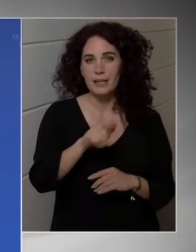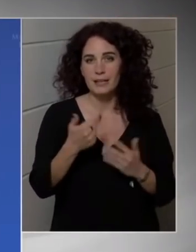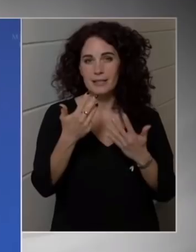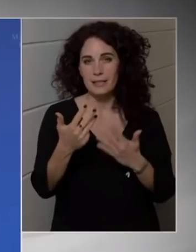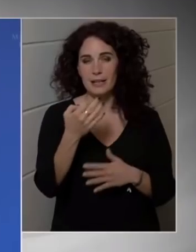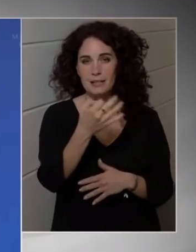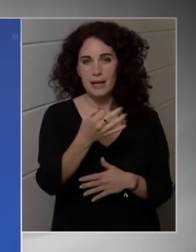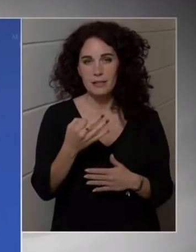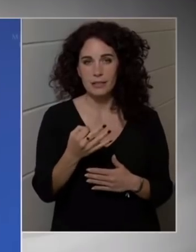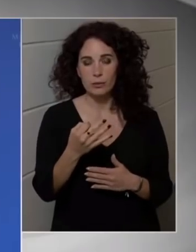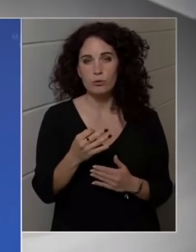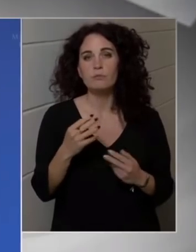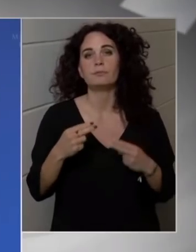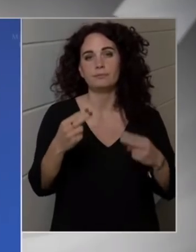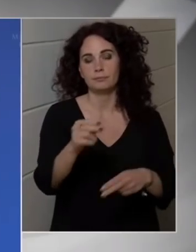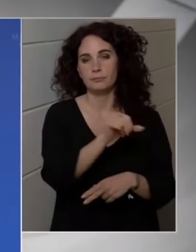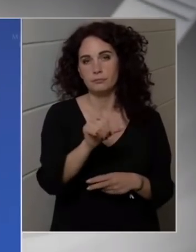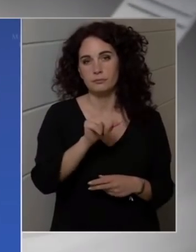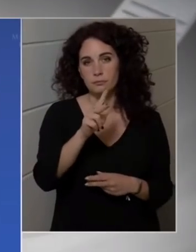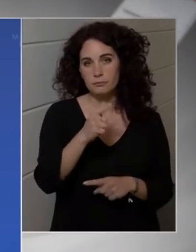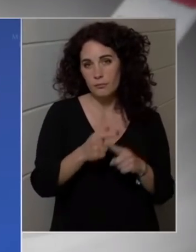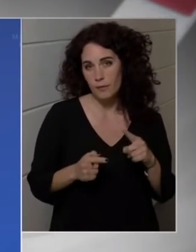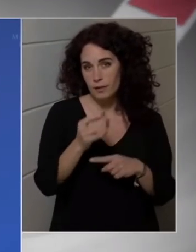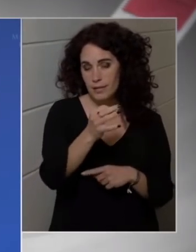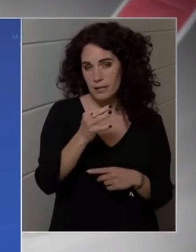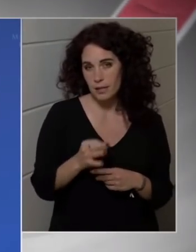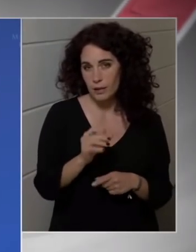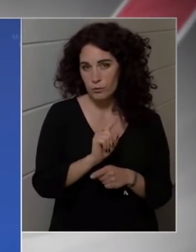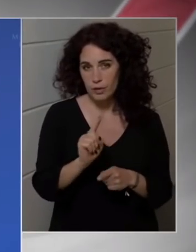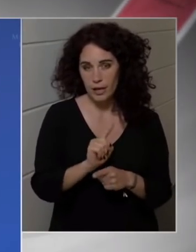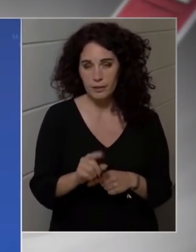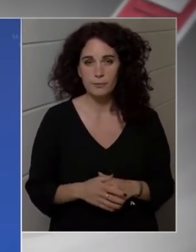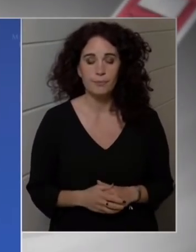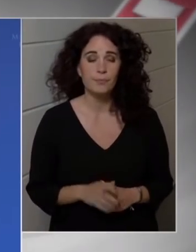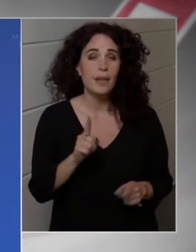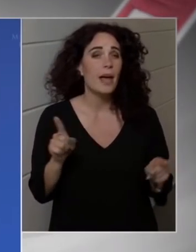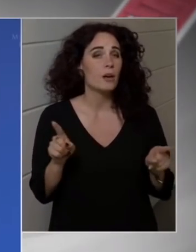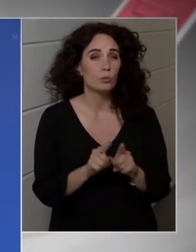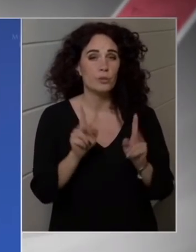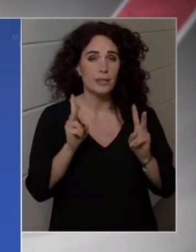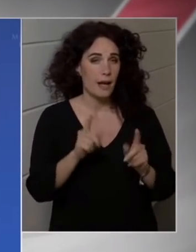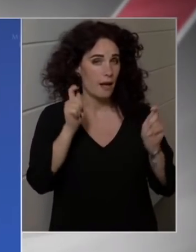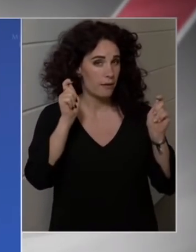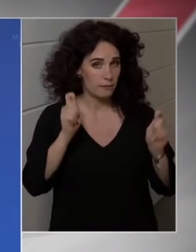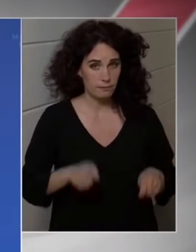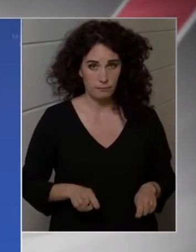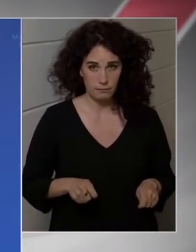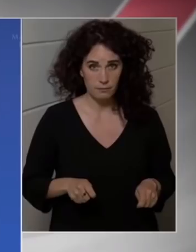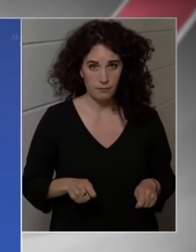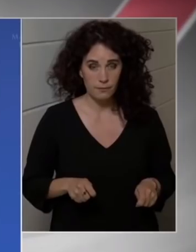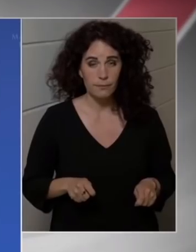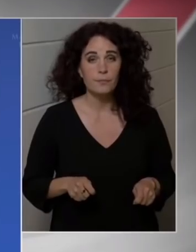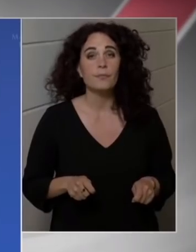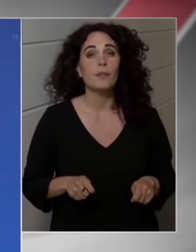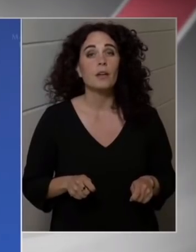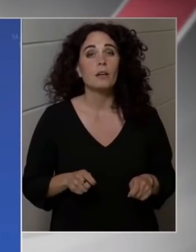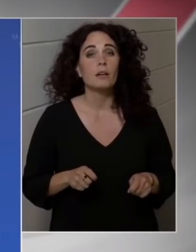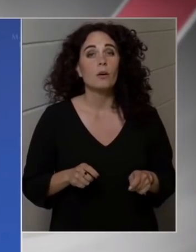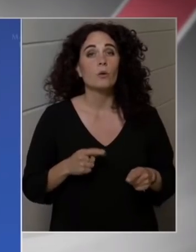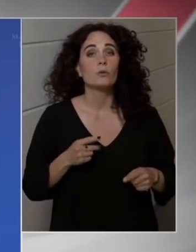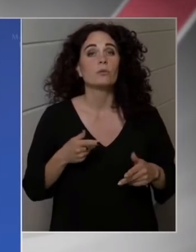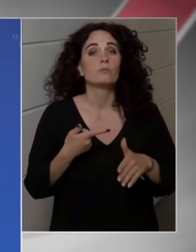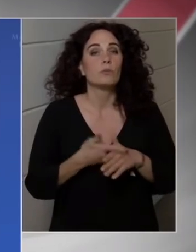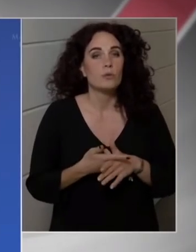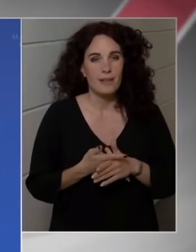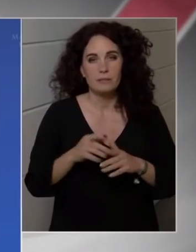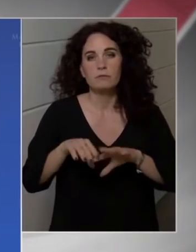csökkentéseket hajtunk végre, annak érdekében, hogy elérjük a hiányt, 4,9